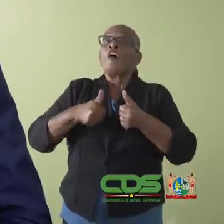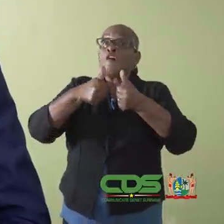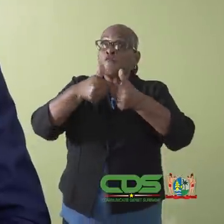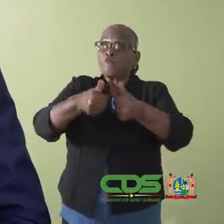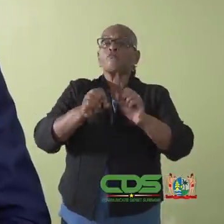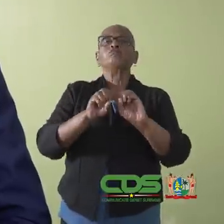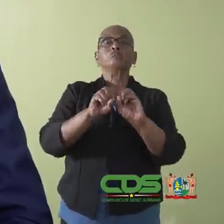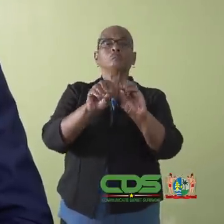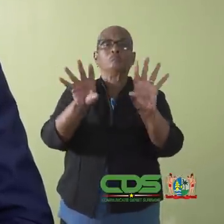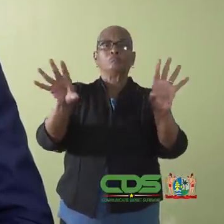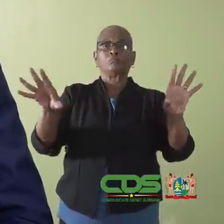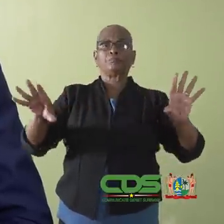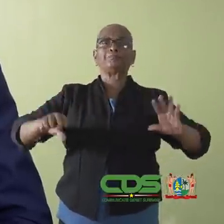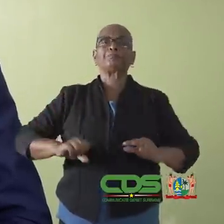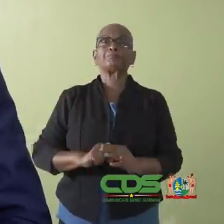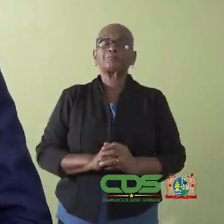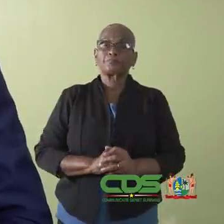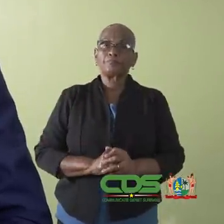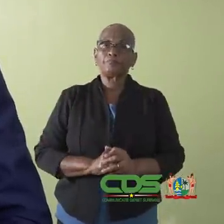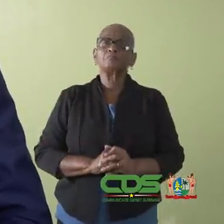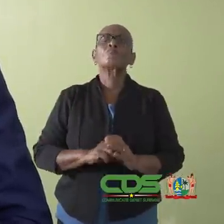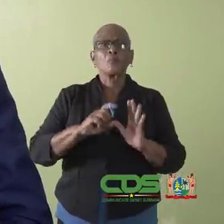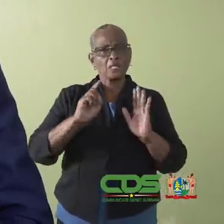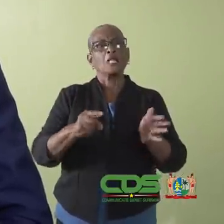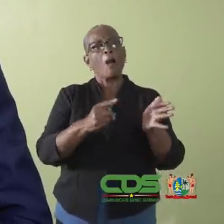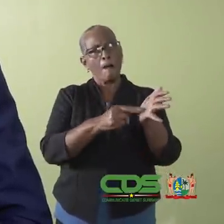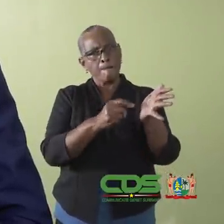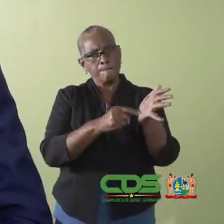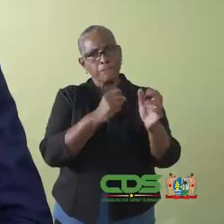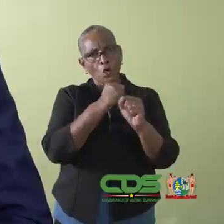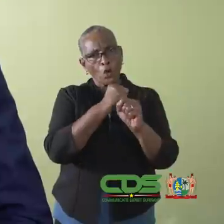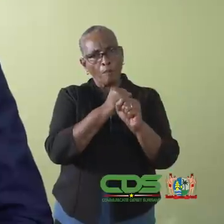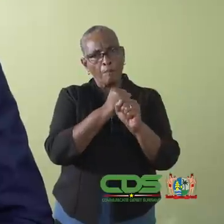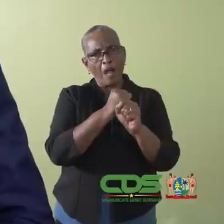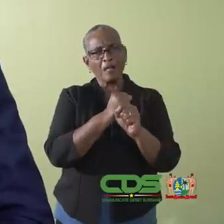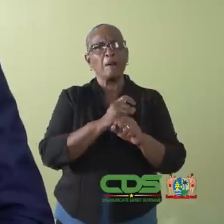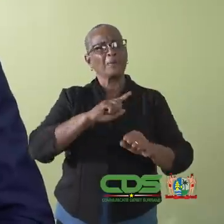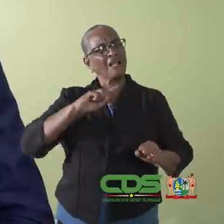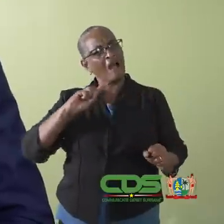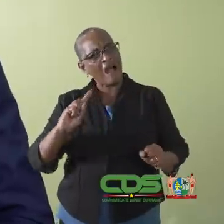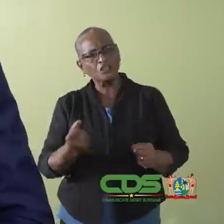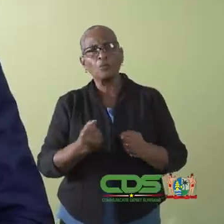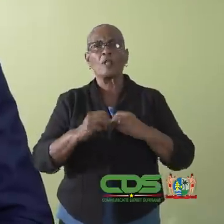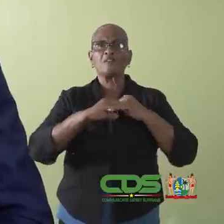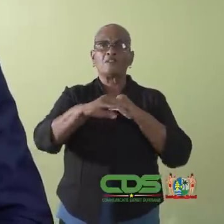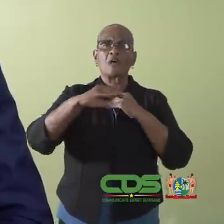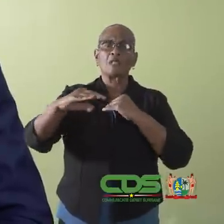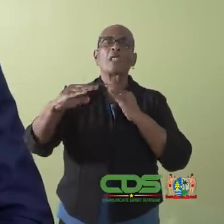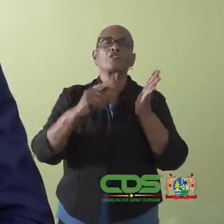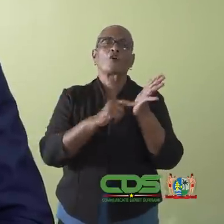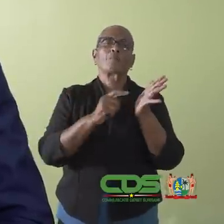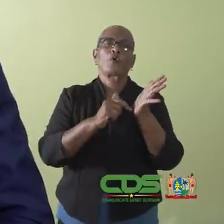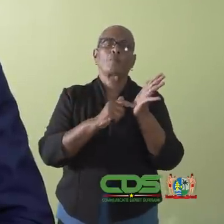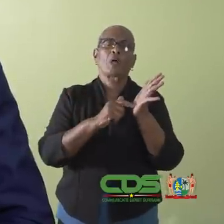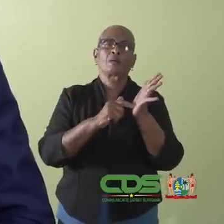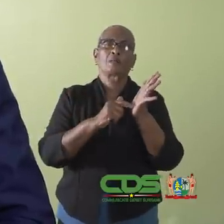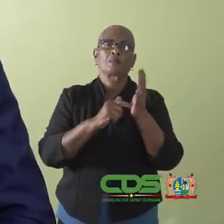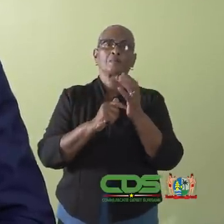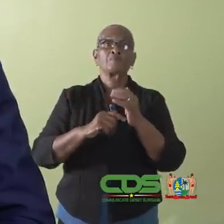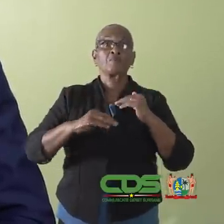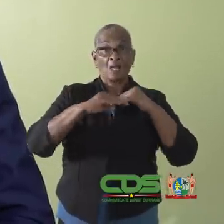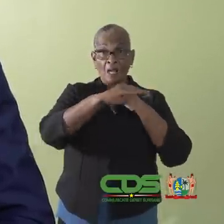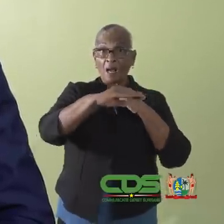gevolge daarvan de volgende toelichtingen. Er zal gebruik gemaakt worden van de actuele incidenties van de landen.